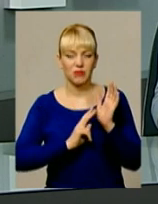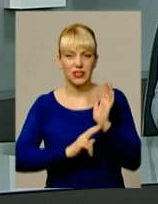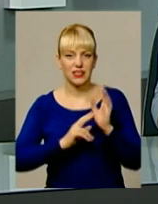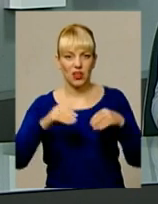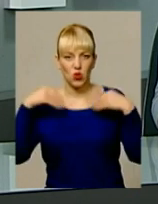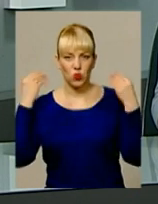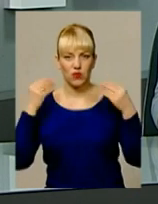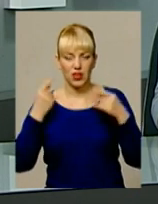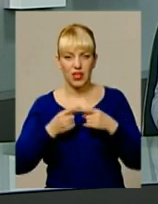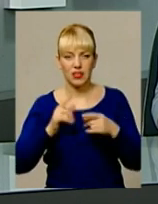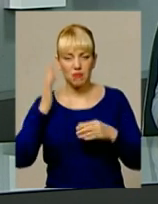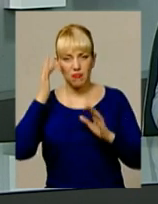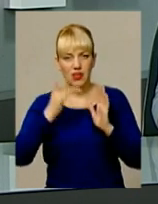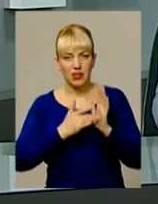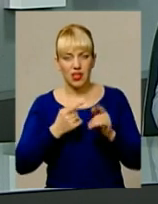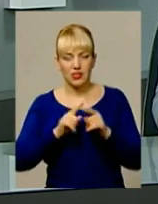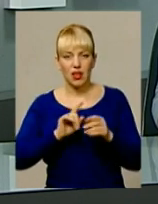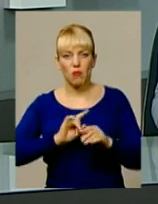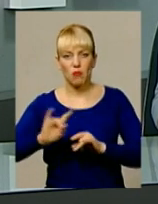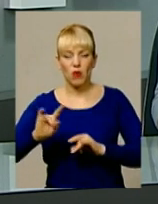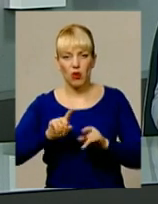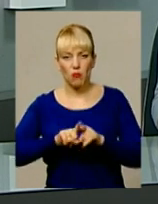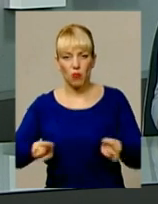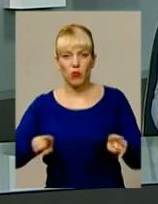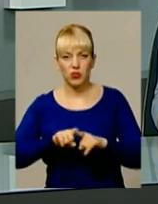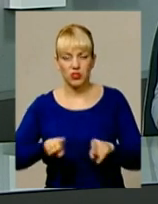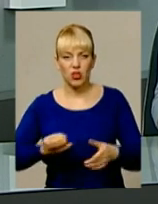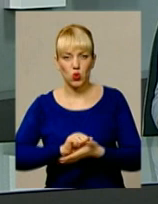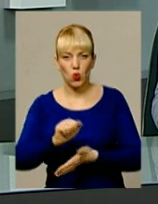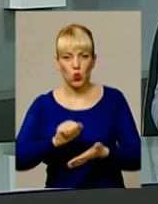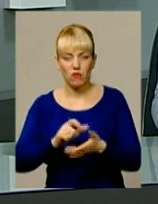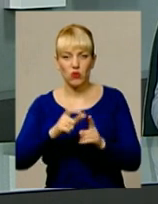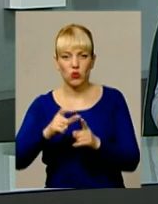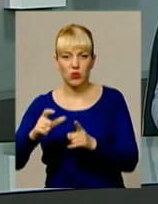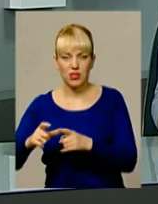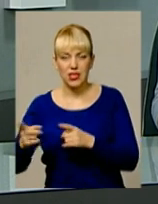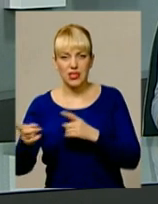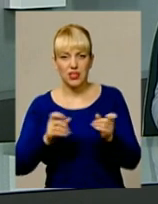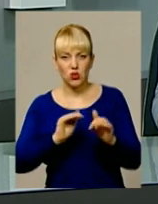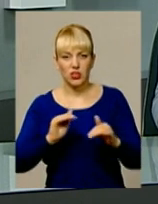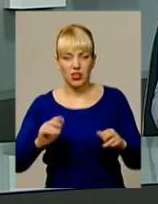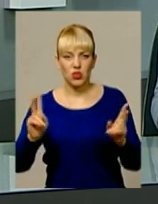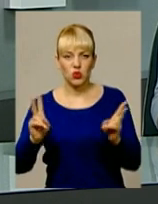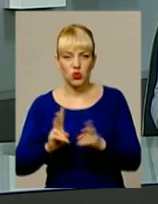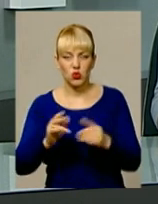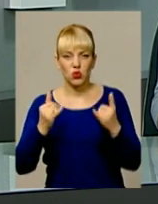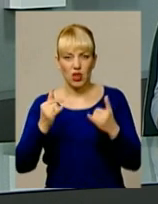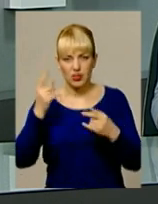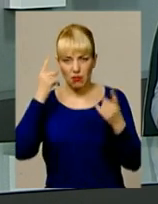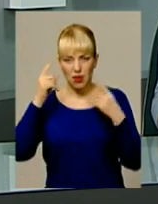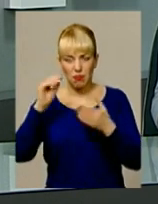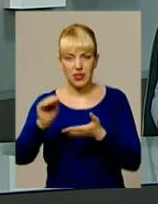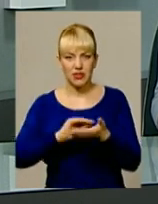Мета його незмінна – популяризація друкованого слова, залучення дітей до читання, зустрічі з сучасними письменниками. Цього року